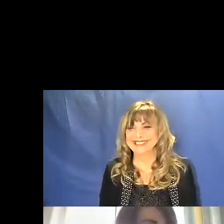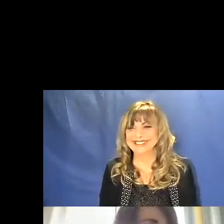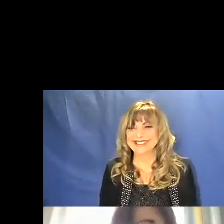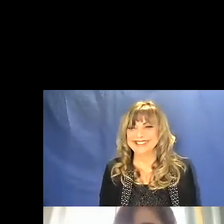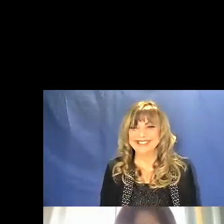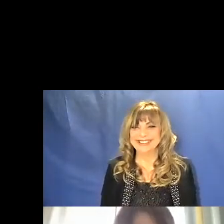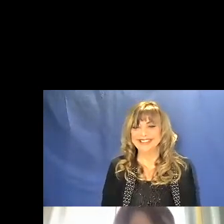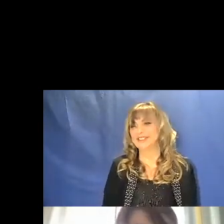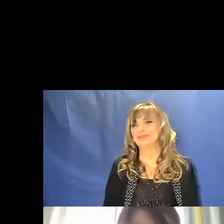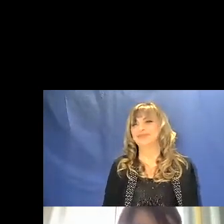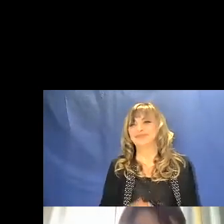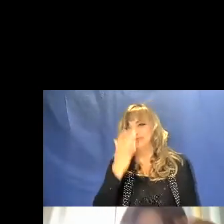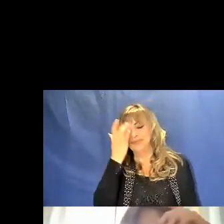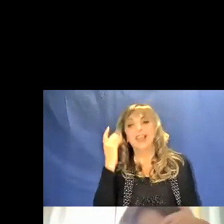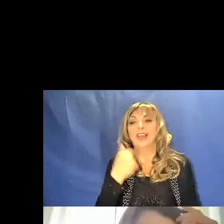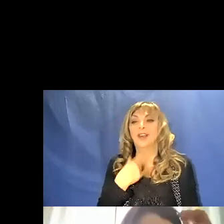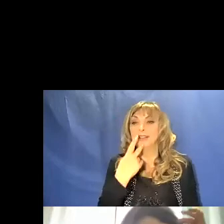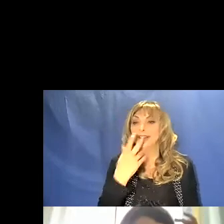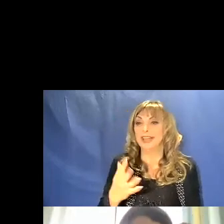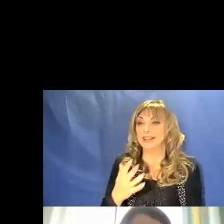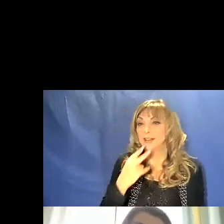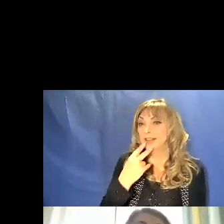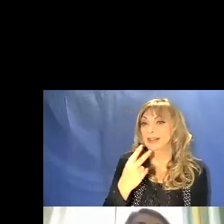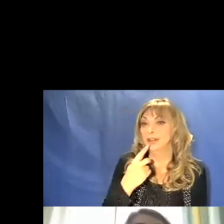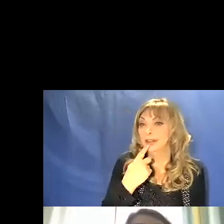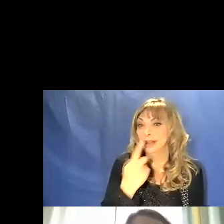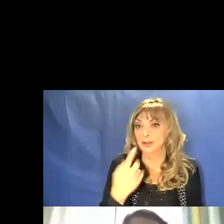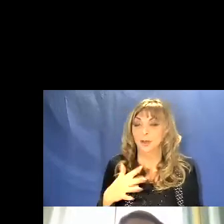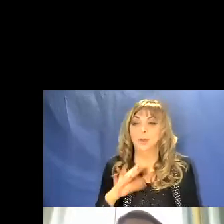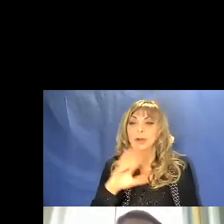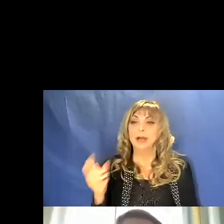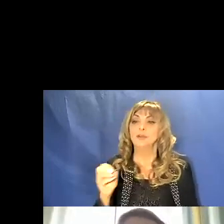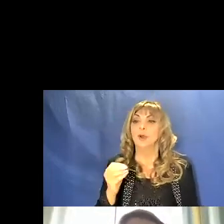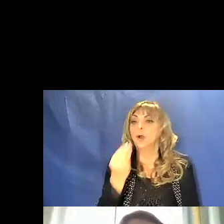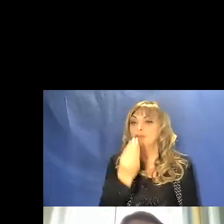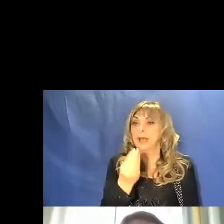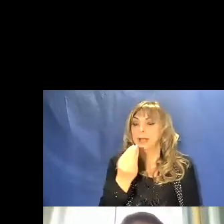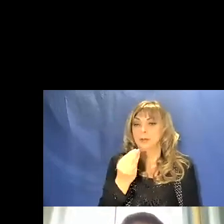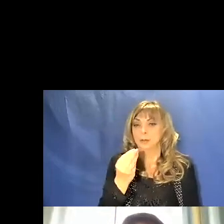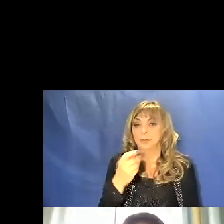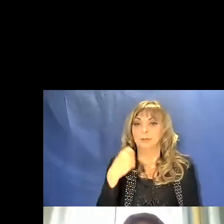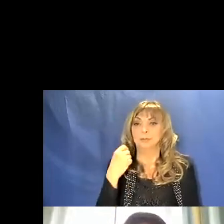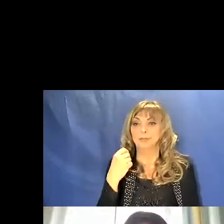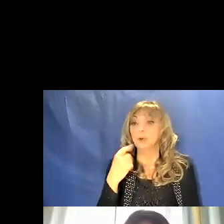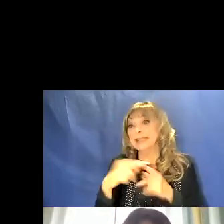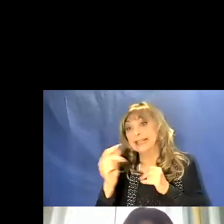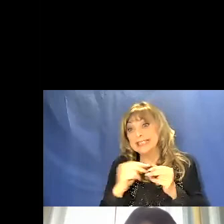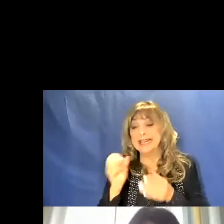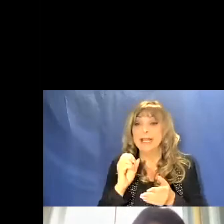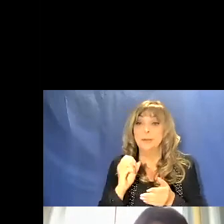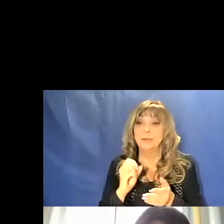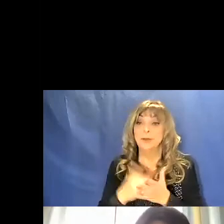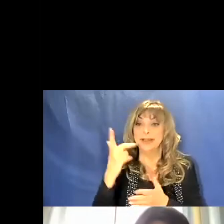Come vi dicevo, un altro oggetto interessante in Orione, si trova tra le stelle della spada,